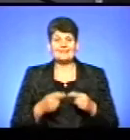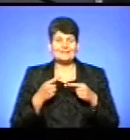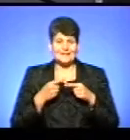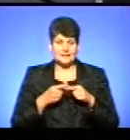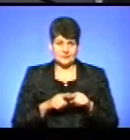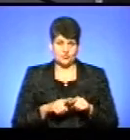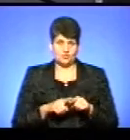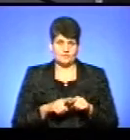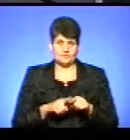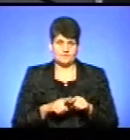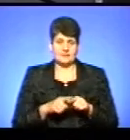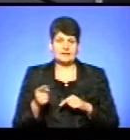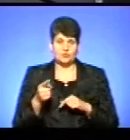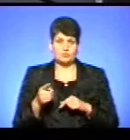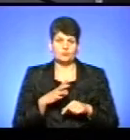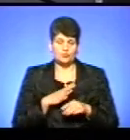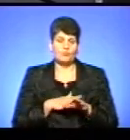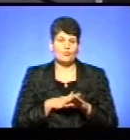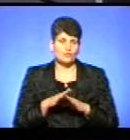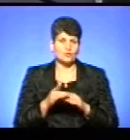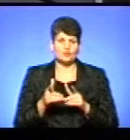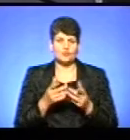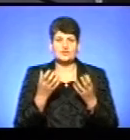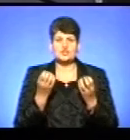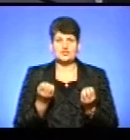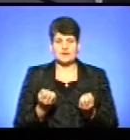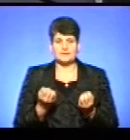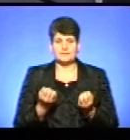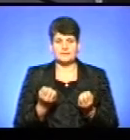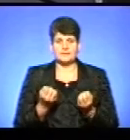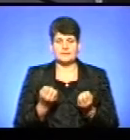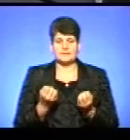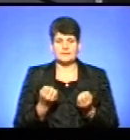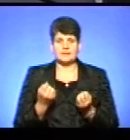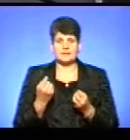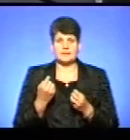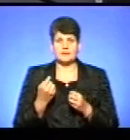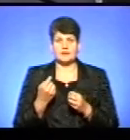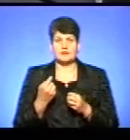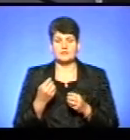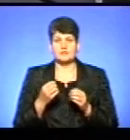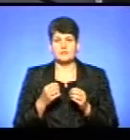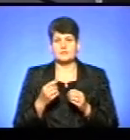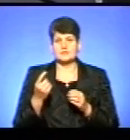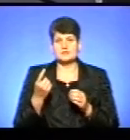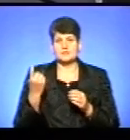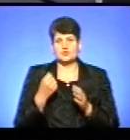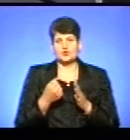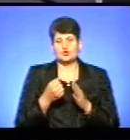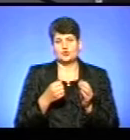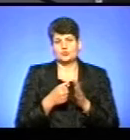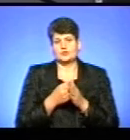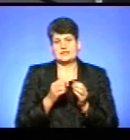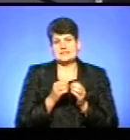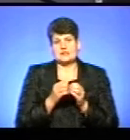Технічно Тернопіль був повністю готовий ще в першій декаді вересня місяця. Можуть бути небезпеки тільки